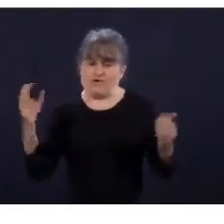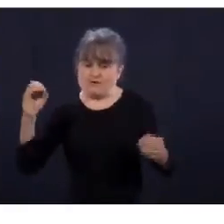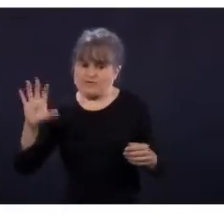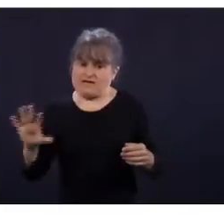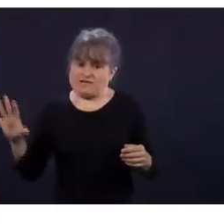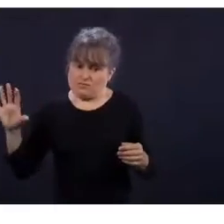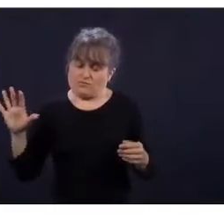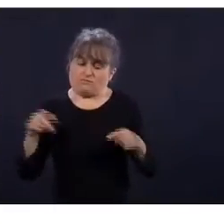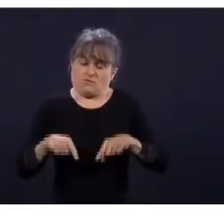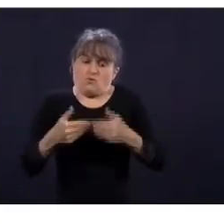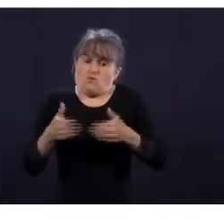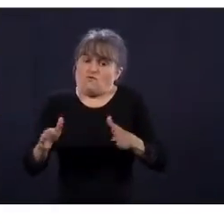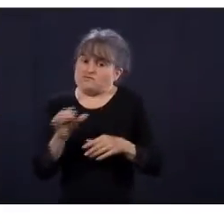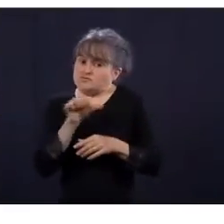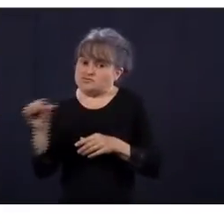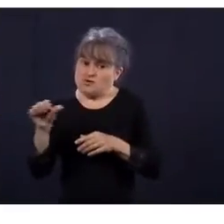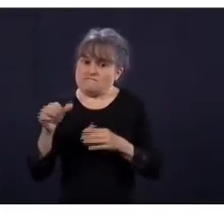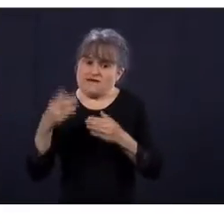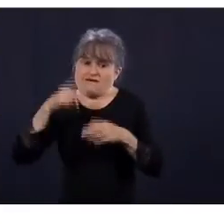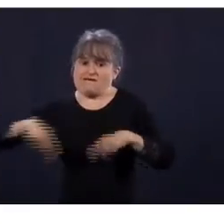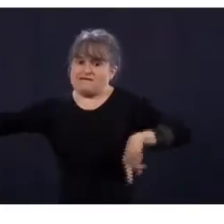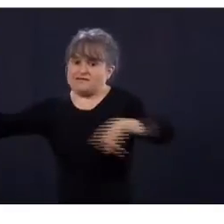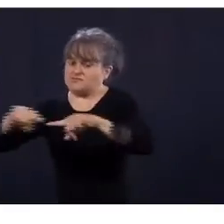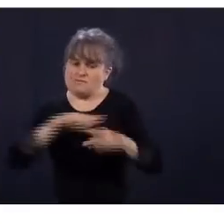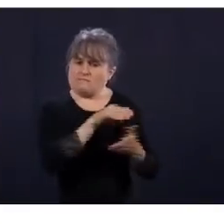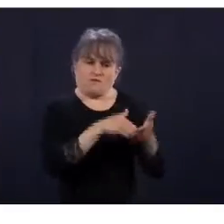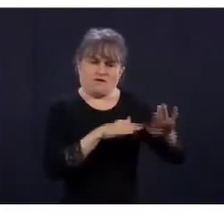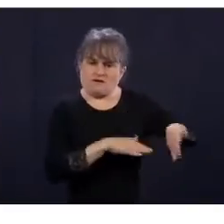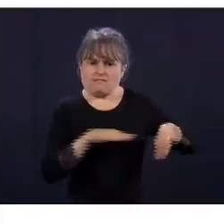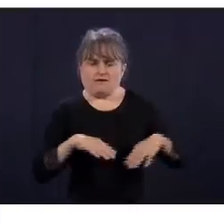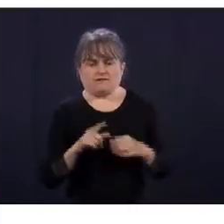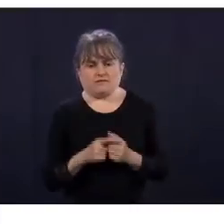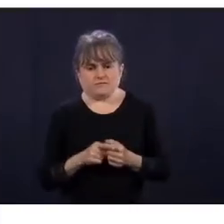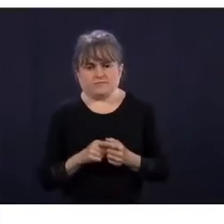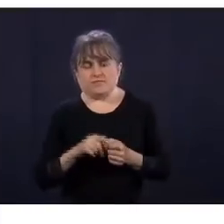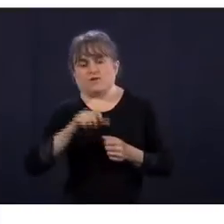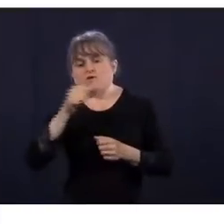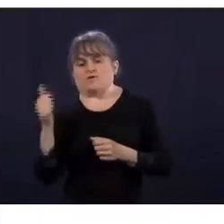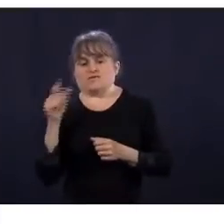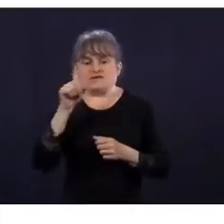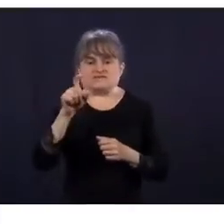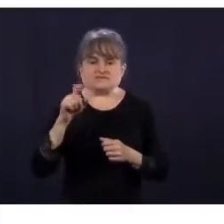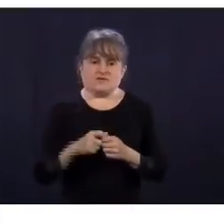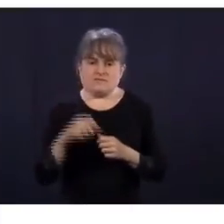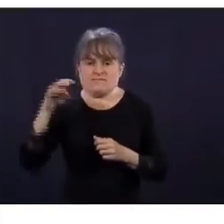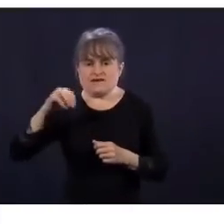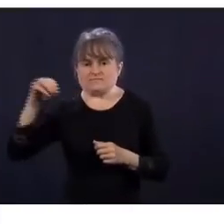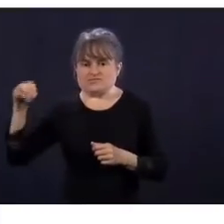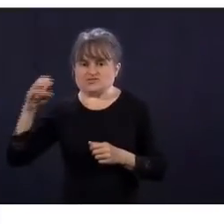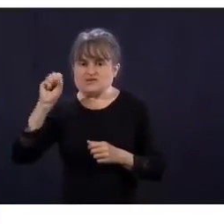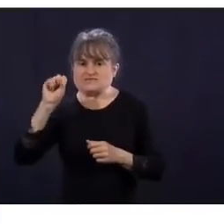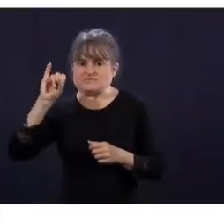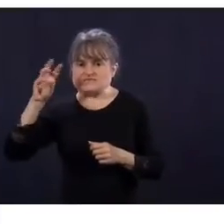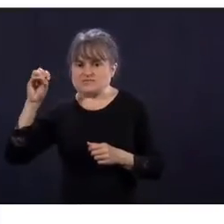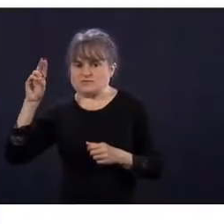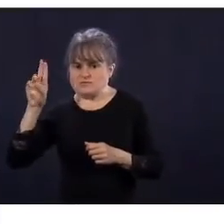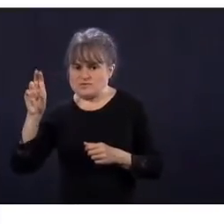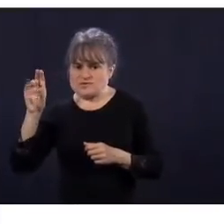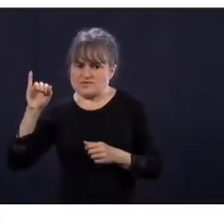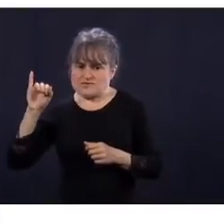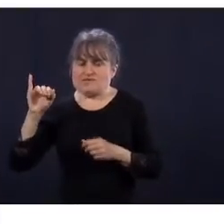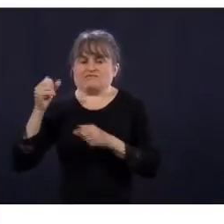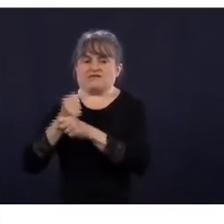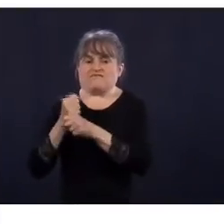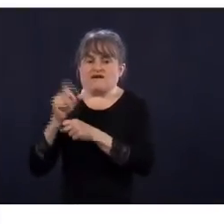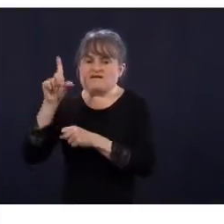moins de… sauf dans les cas plutôt… dans les cas, pardon, prévus par la loi ou dans leur convention collective. Donc, dans le contexte, quels